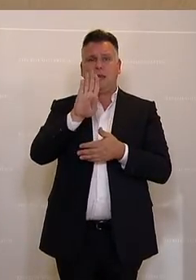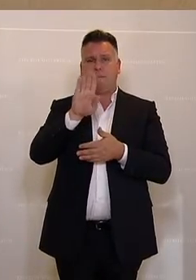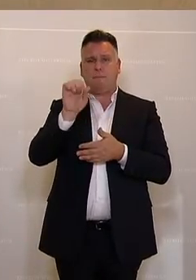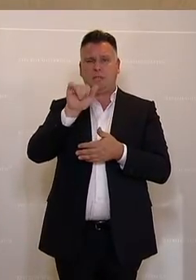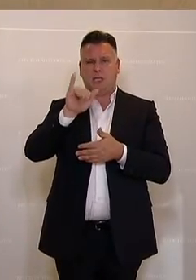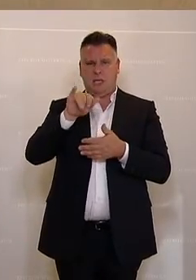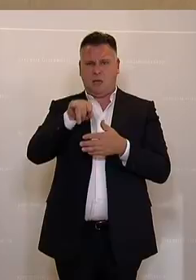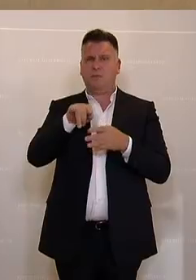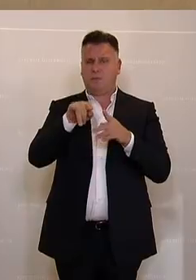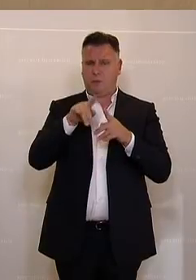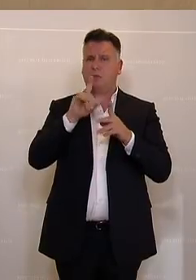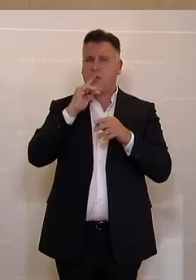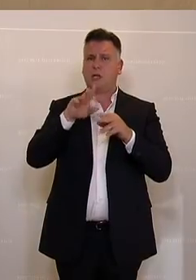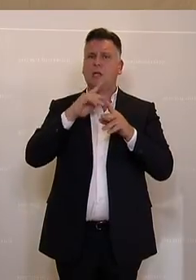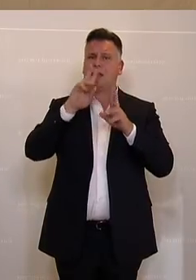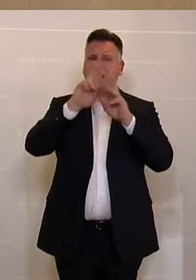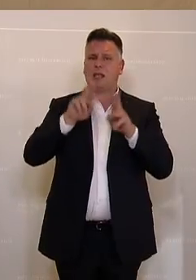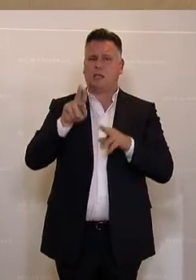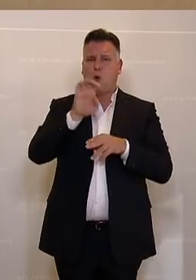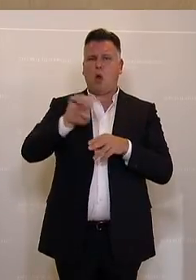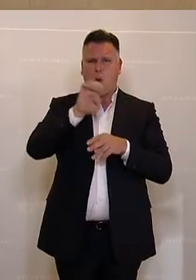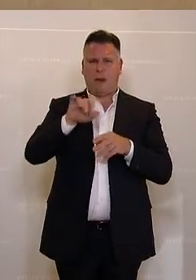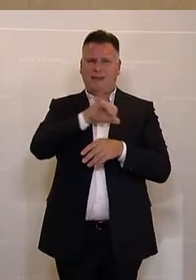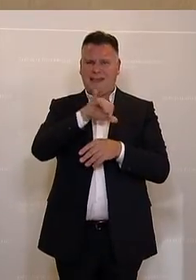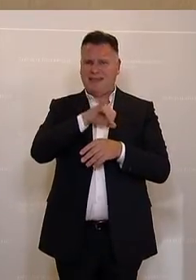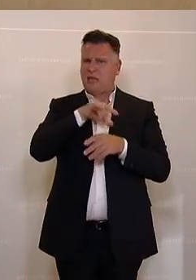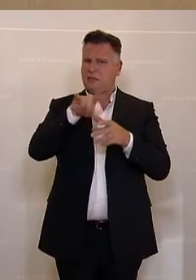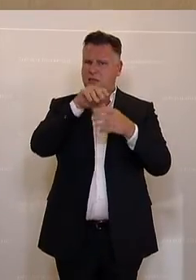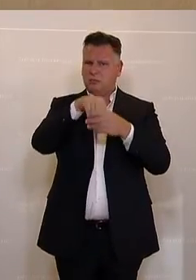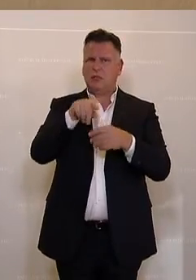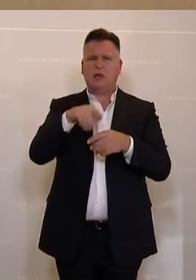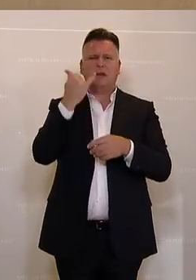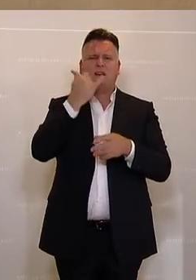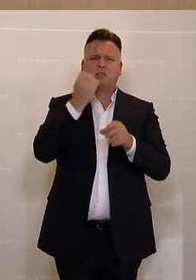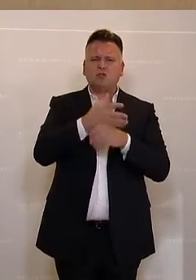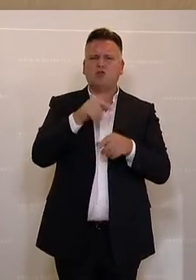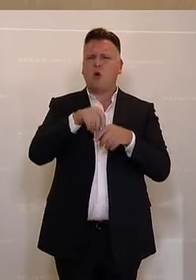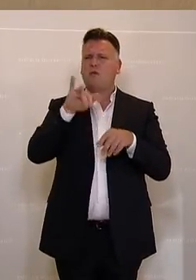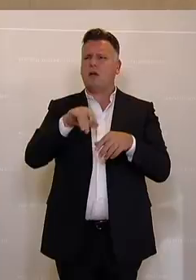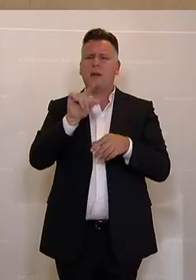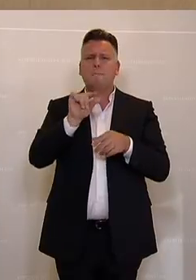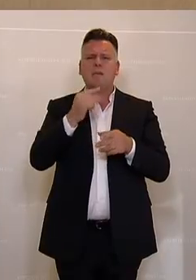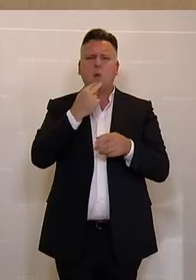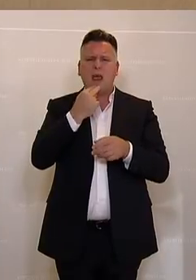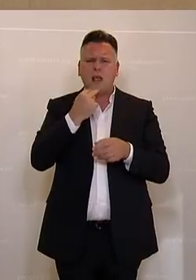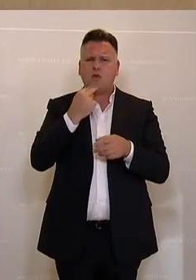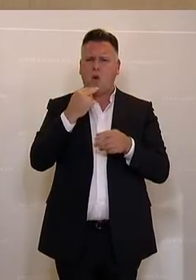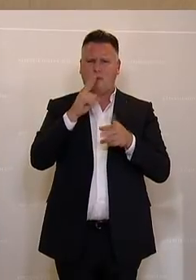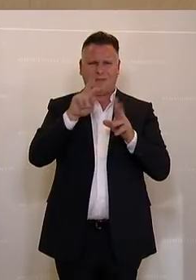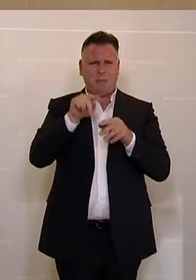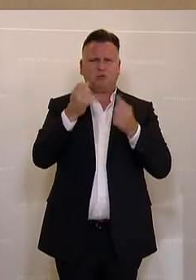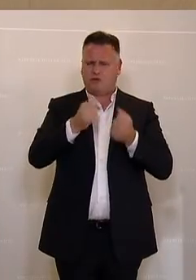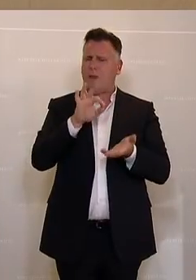Important Projects of Common European Interest, wo wir im Wasserstoff, in der Mikroelektronik noch einmal Schwerpunkte setzen. Und